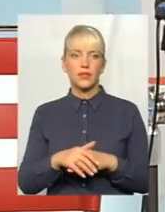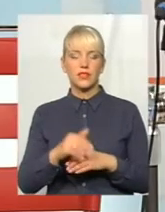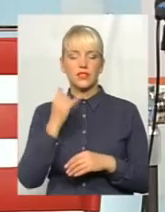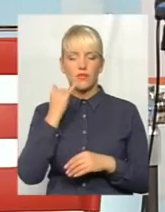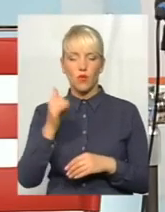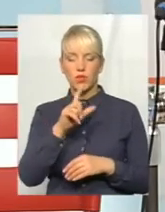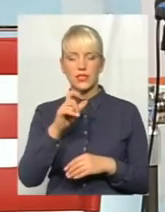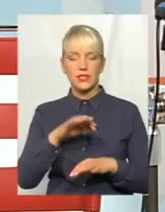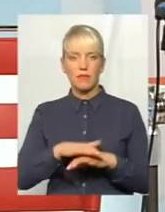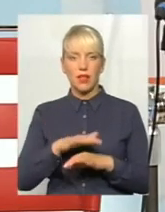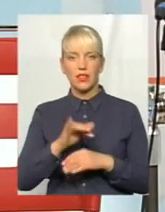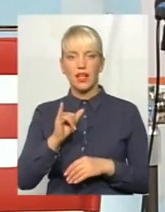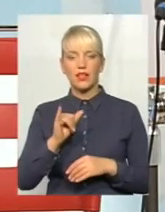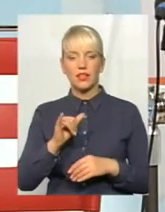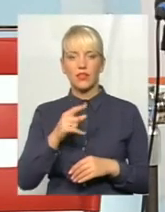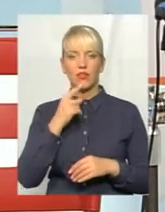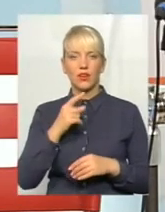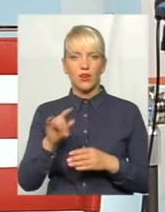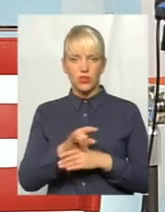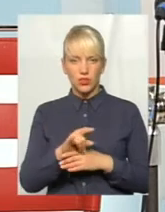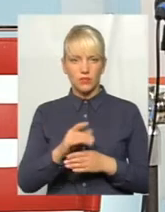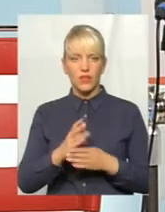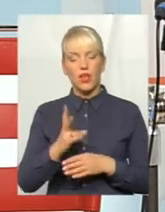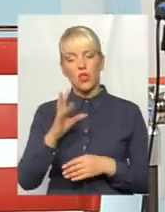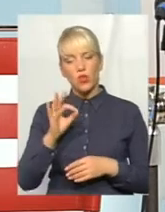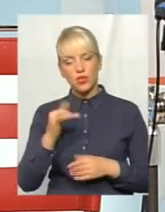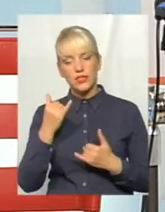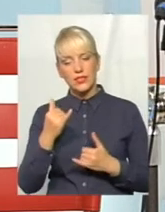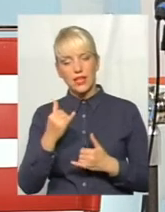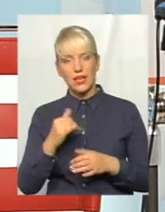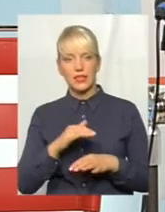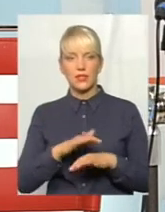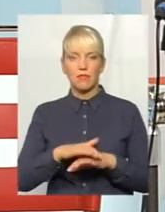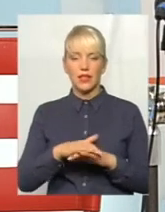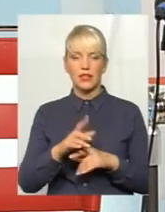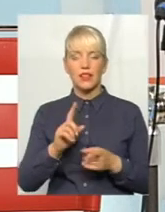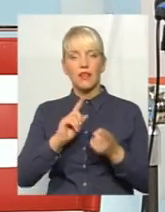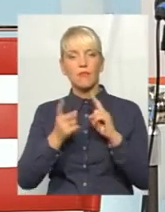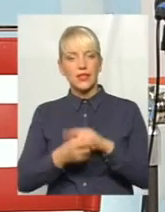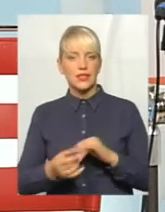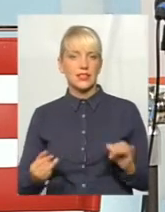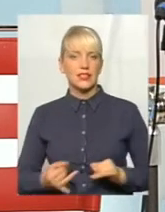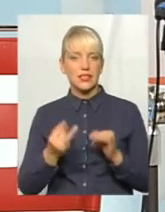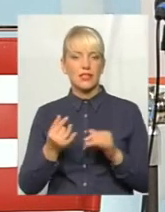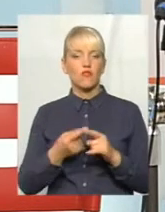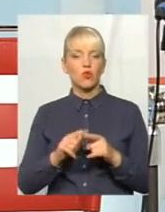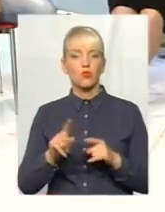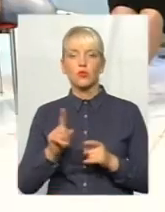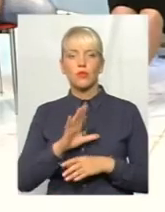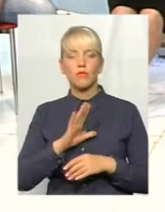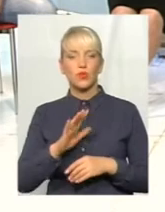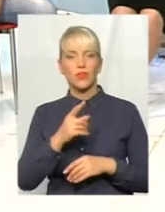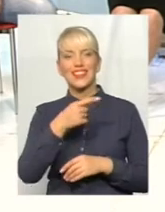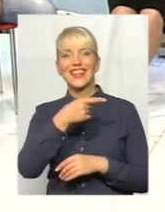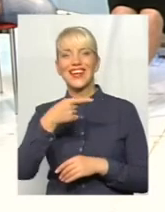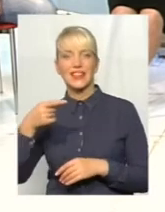Зараз комерційна основа навпаки зацікавлена, щоб до неї не було ніяких таких негативного впливу,